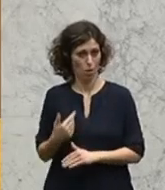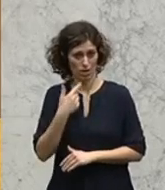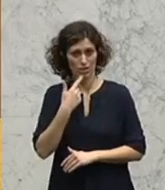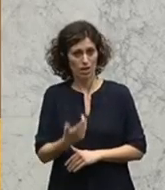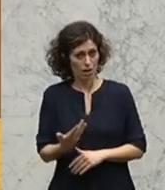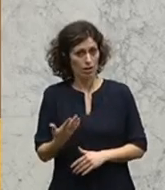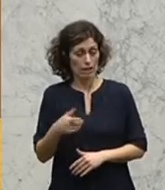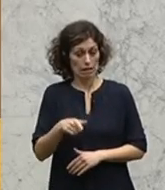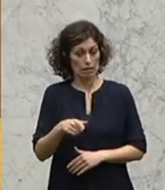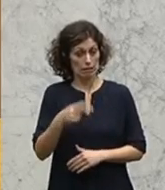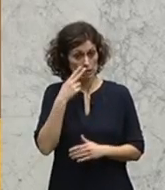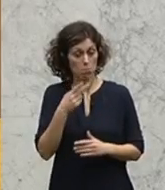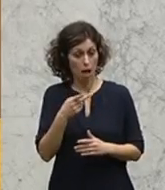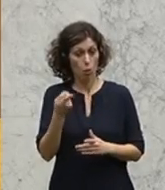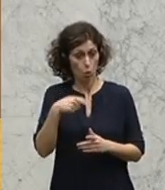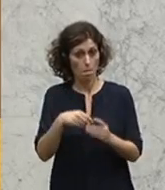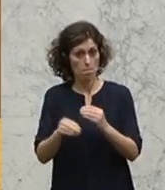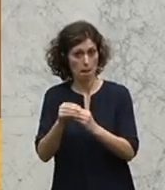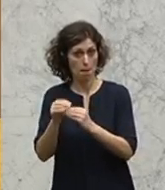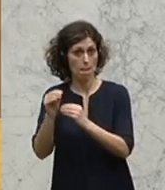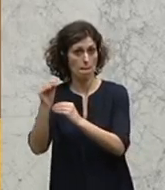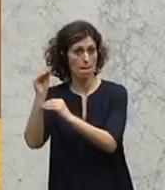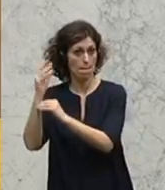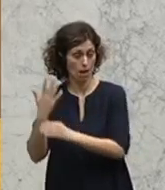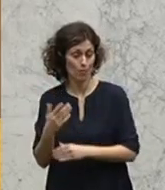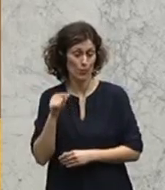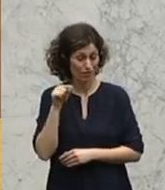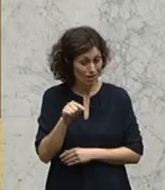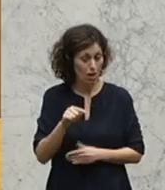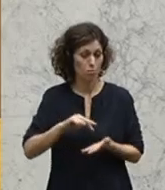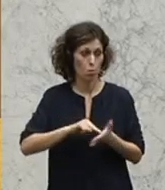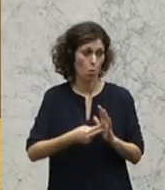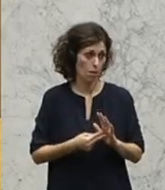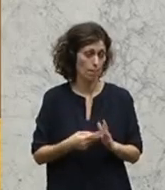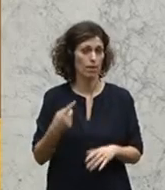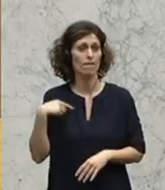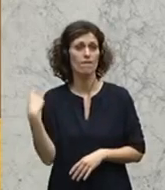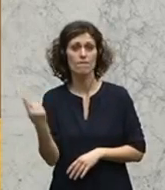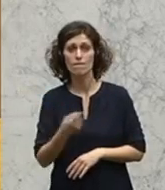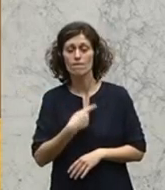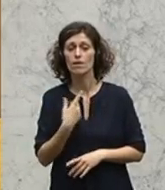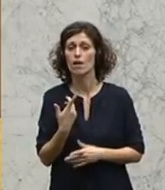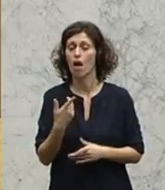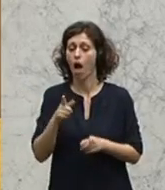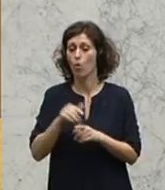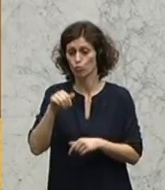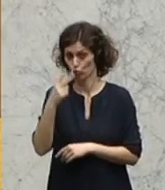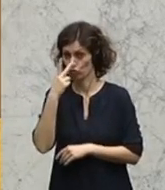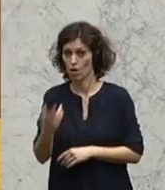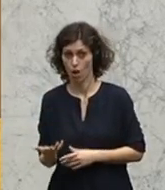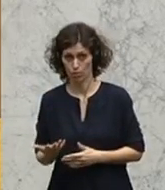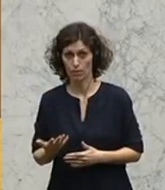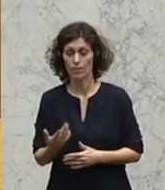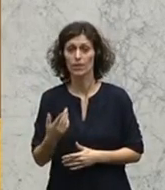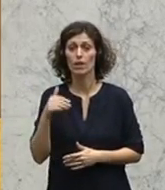habe, ist die Tendenz stark steigend. Und das ist ein Problem, dem wir uns natürlich auch widmen müssen. Wir haben ja